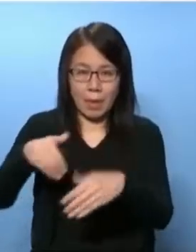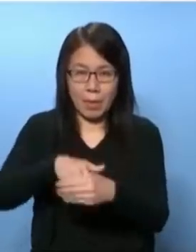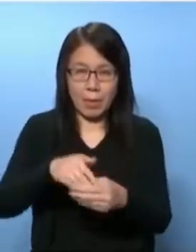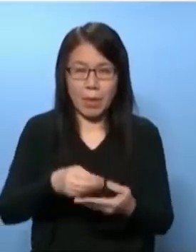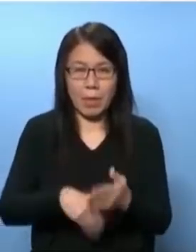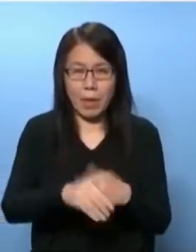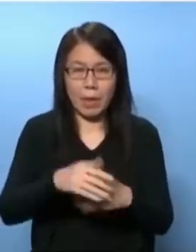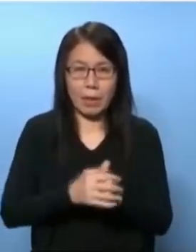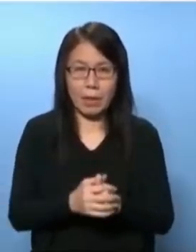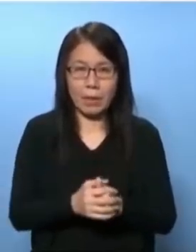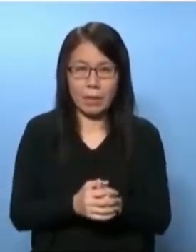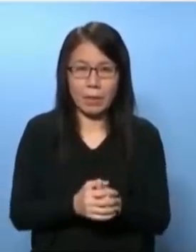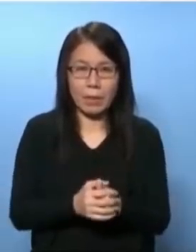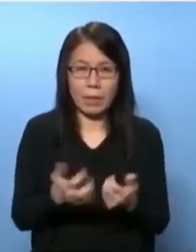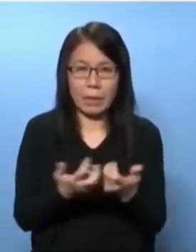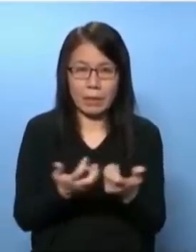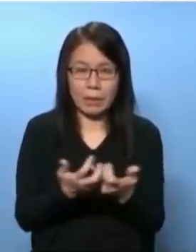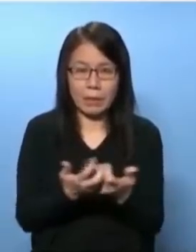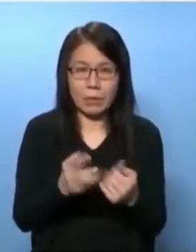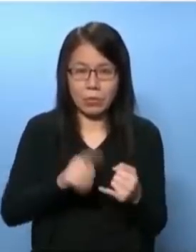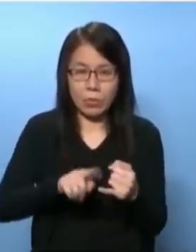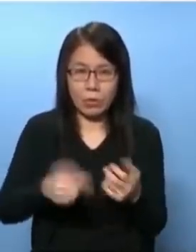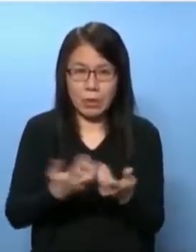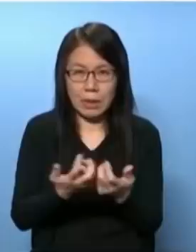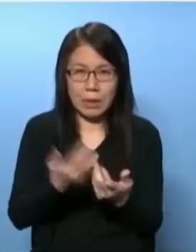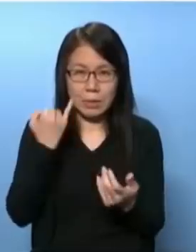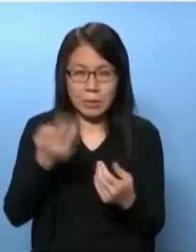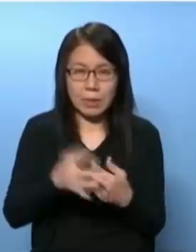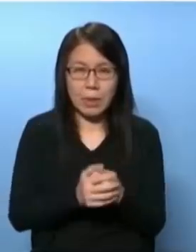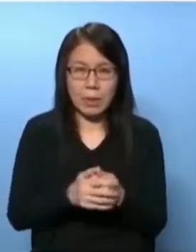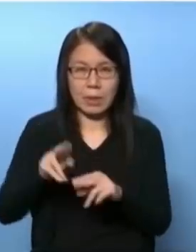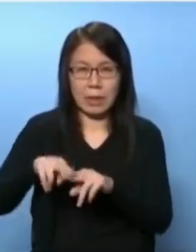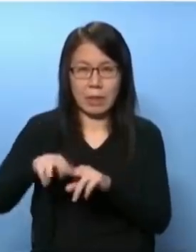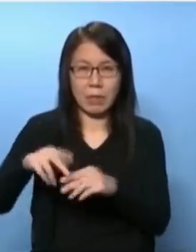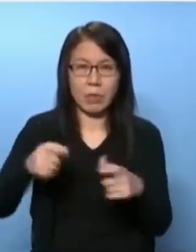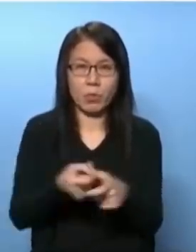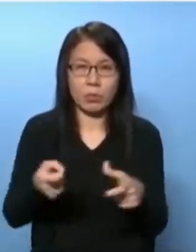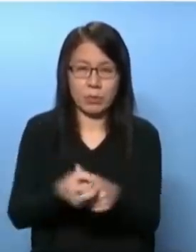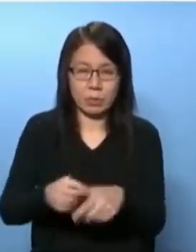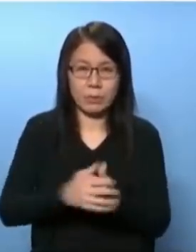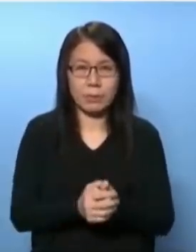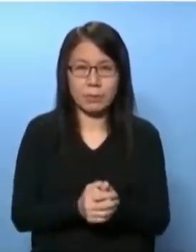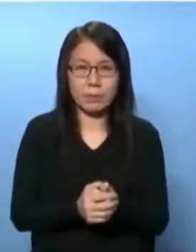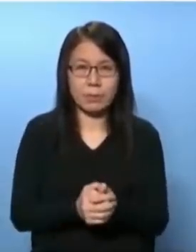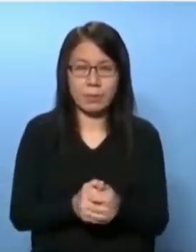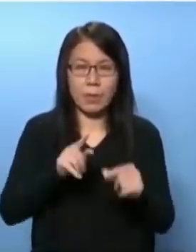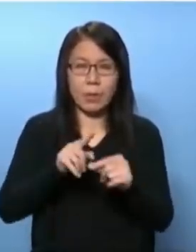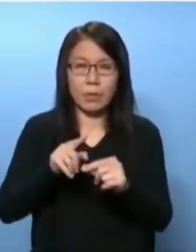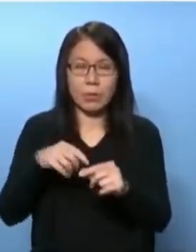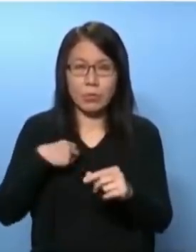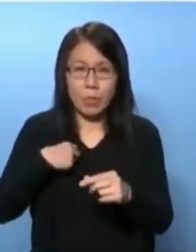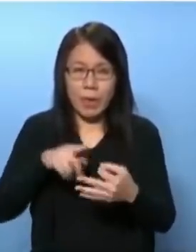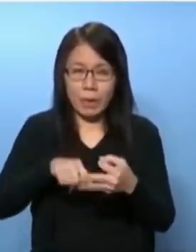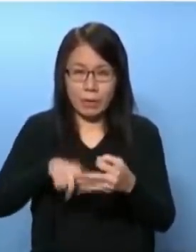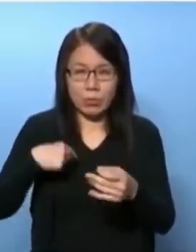买买数也不算是一亿又是那些中字中物中国路桥